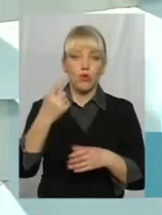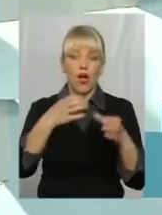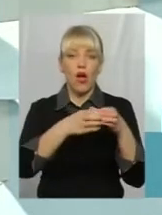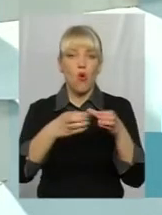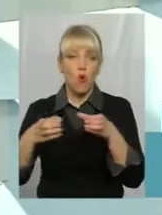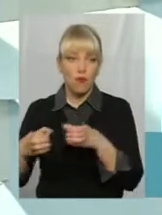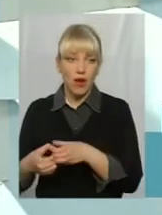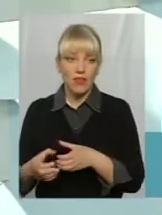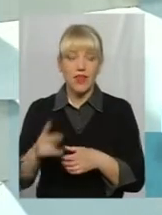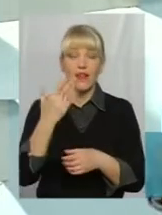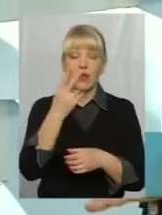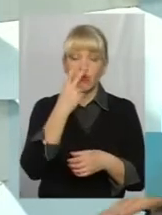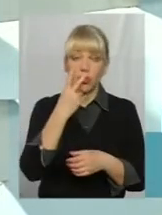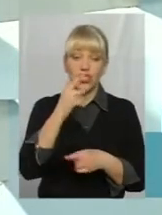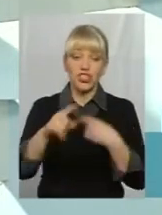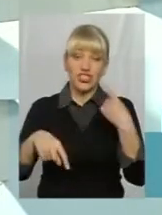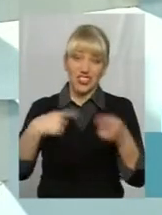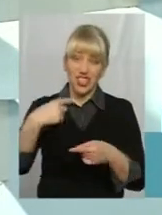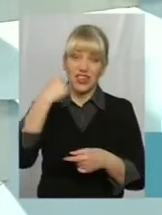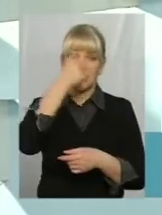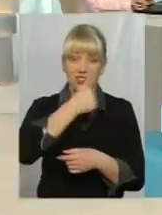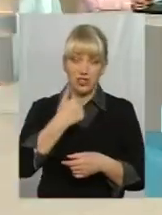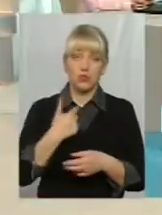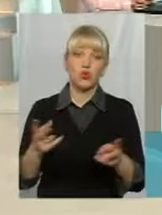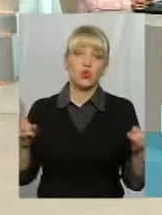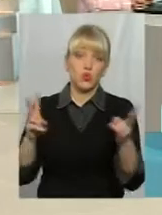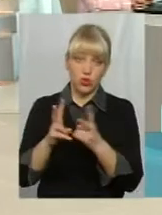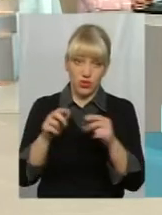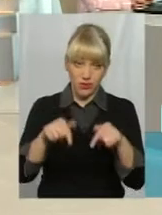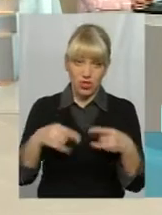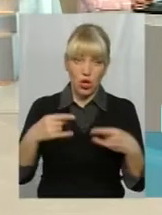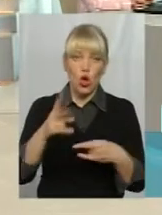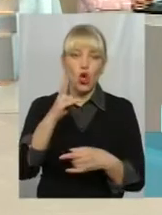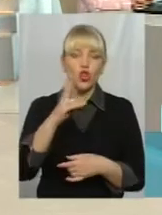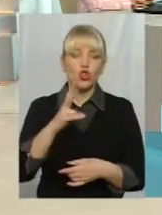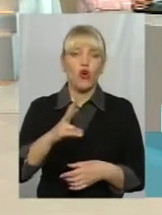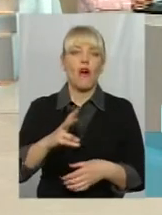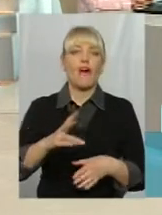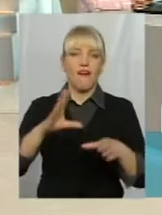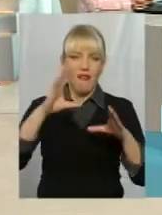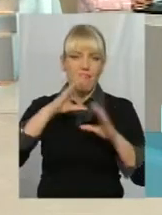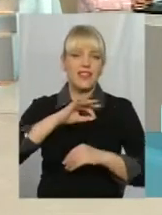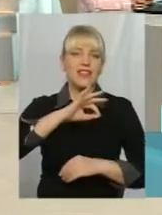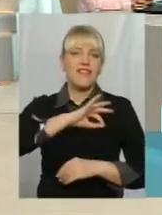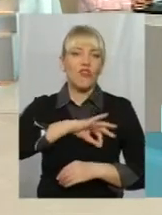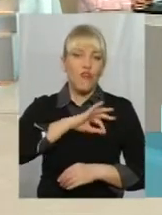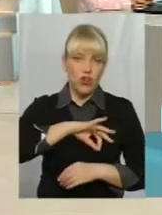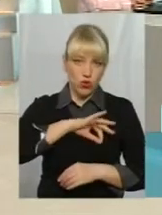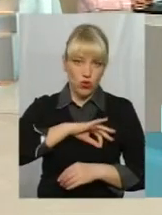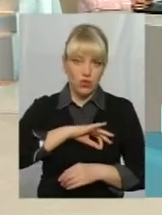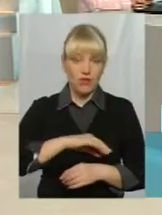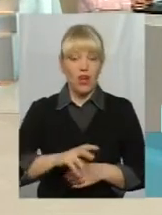подивитесь, що рівно через рік ми з вами зустрінемося в цій студії, будемо говорити, хто ефективно використав. Тому що одні це зроблять ефективно,